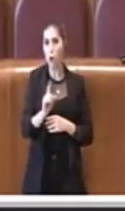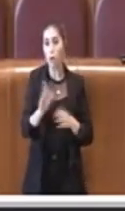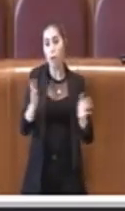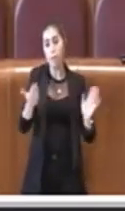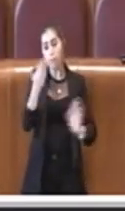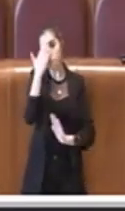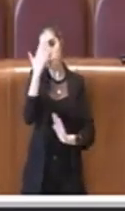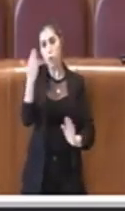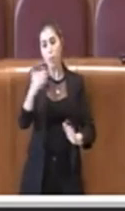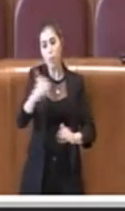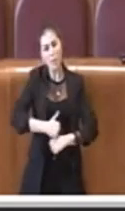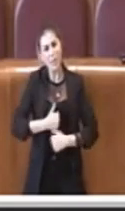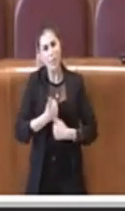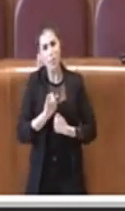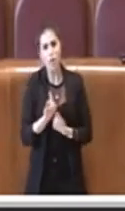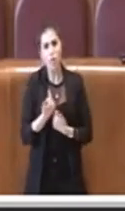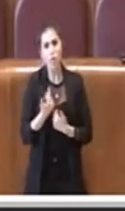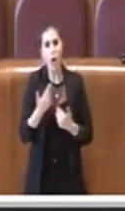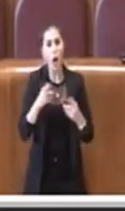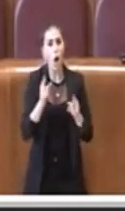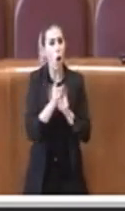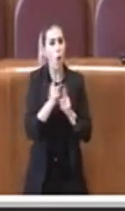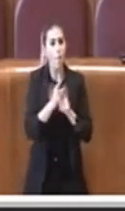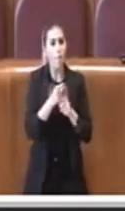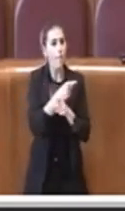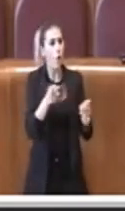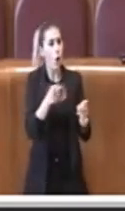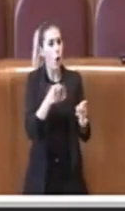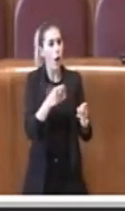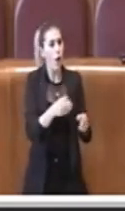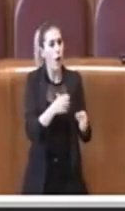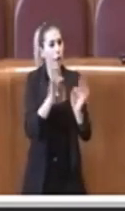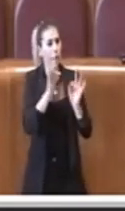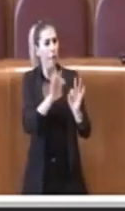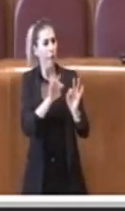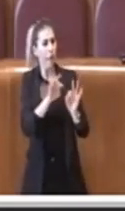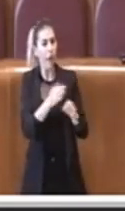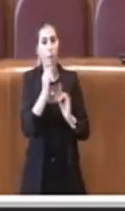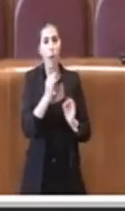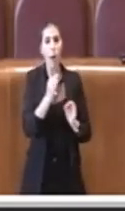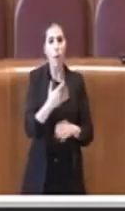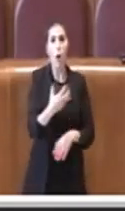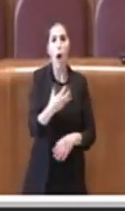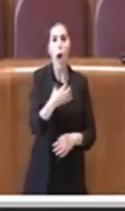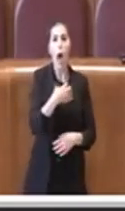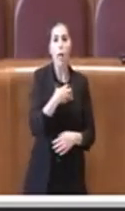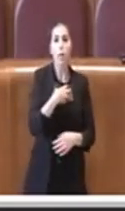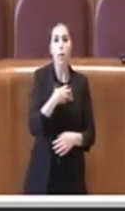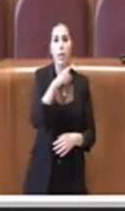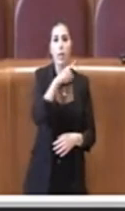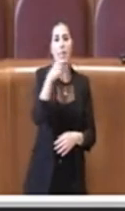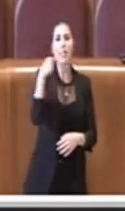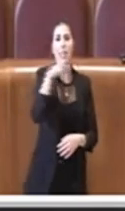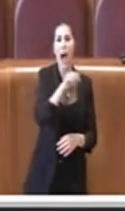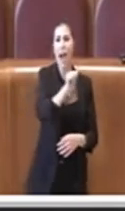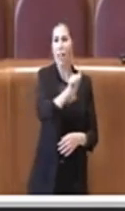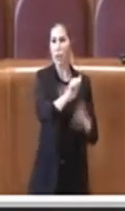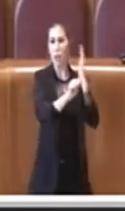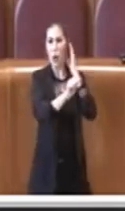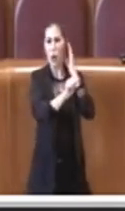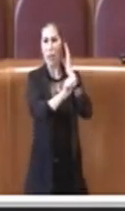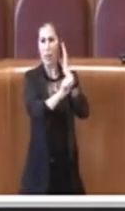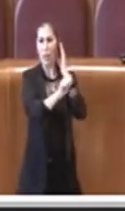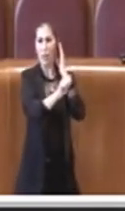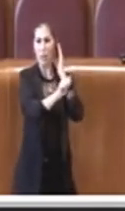dispiace che appunto l'opposizione attacchi anche l'assessore Ziantoni, che sin da subito si è messa bene